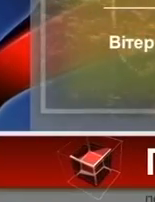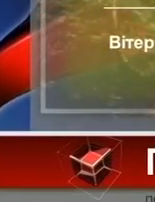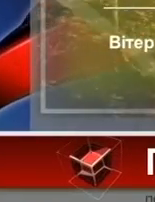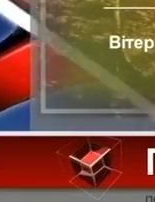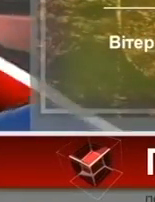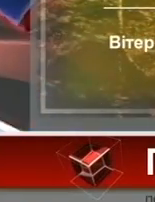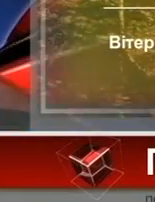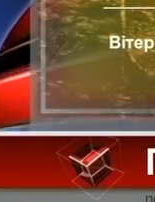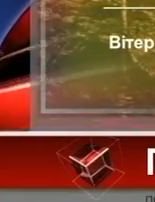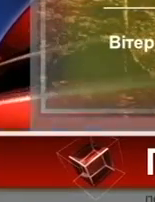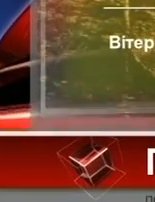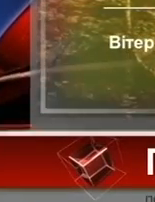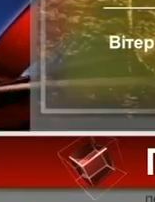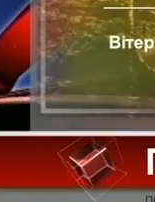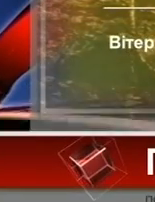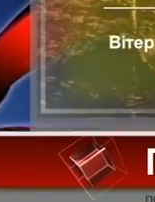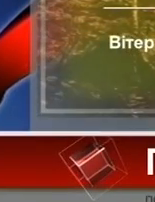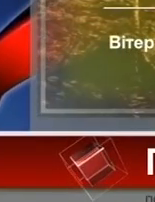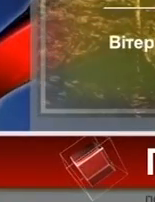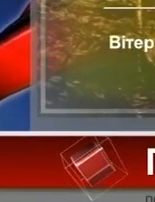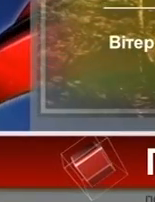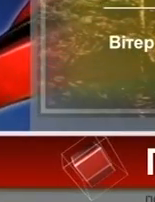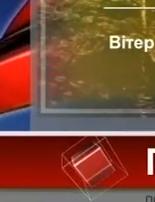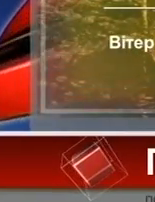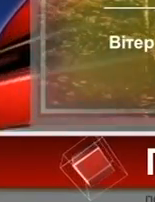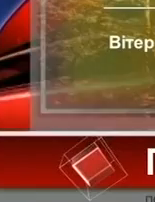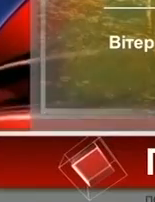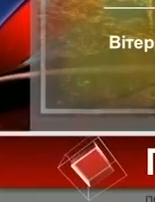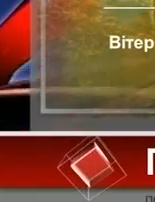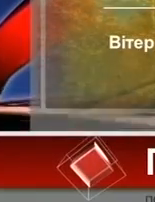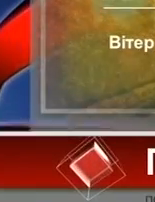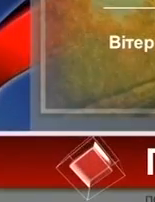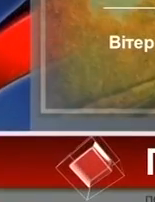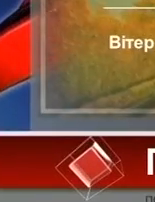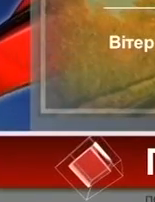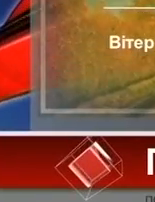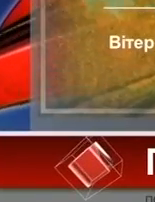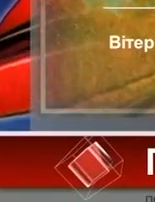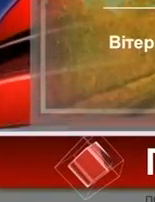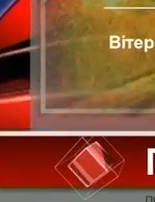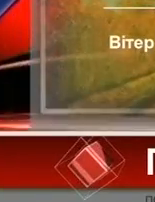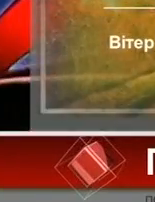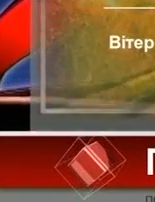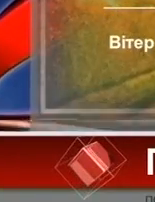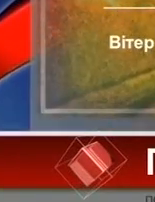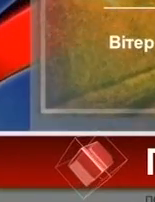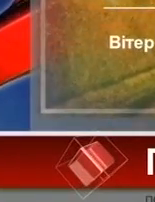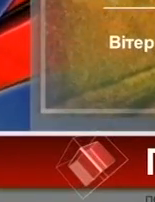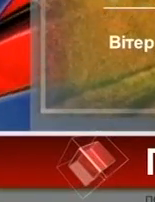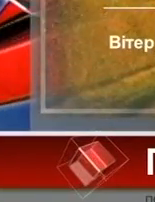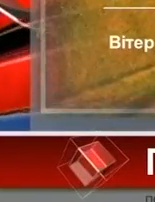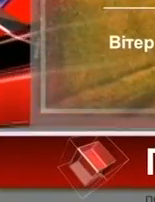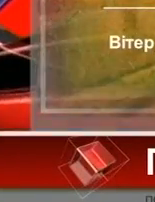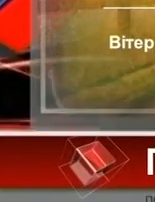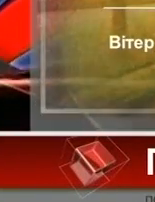26 жовтня синоптики прогнозують на Хмельниччині мінливу хмарність без опадів. Вночі та вранці слабкий туман. Вітер південно-східного напрямку 7